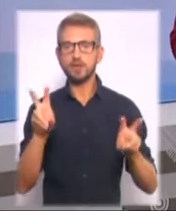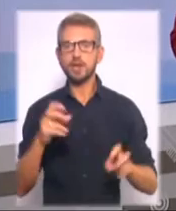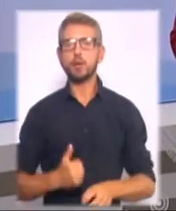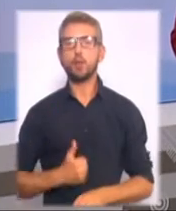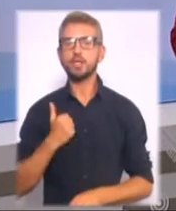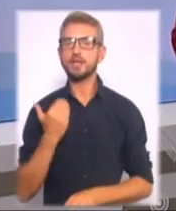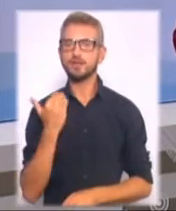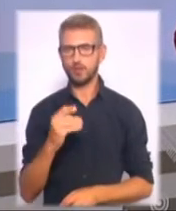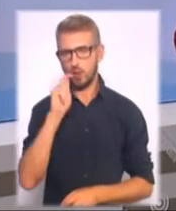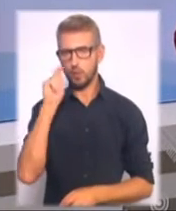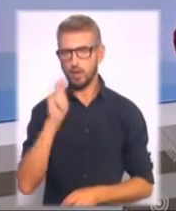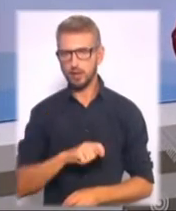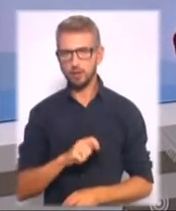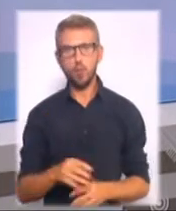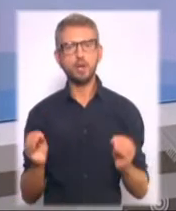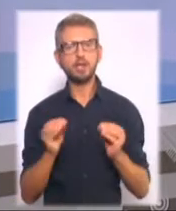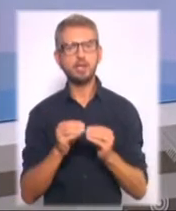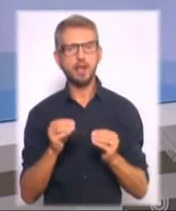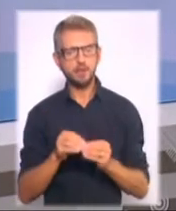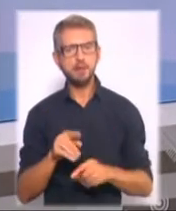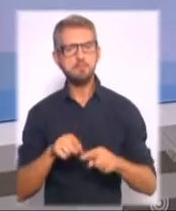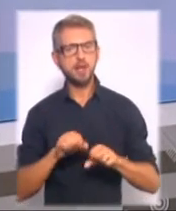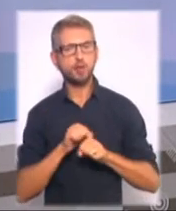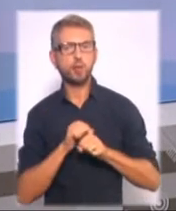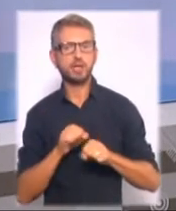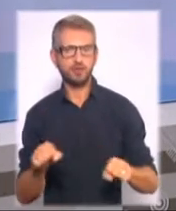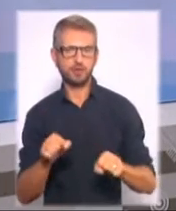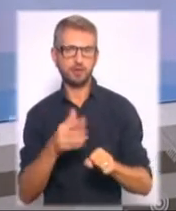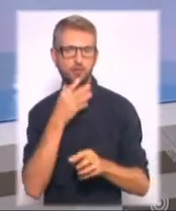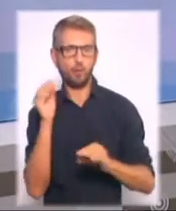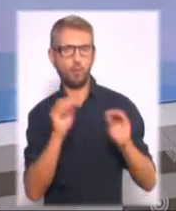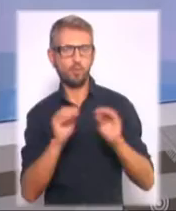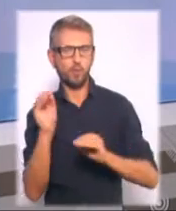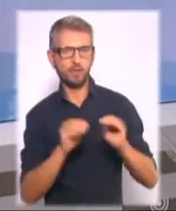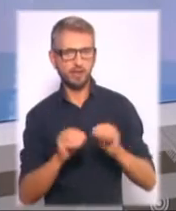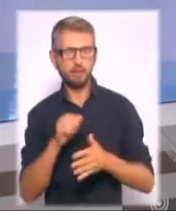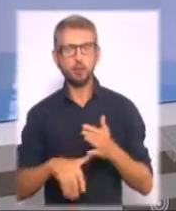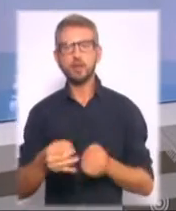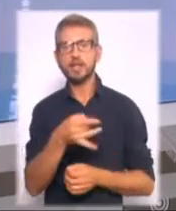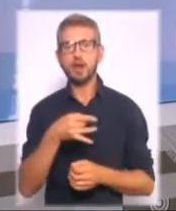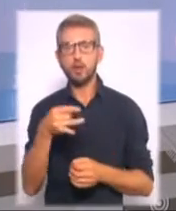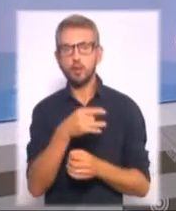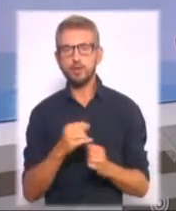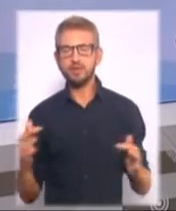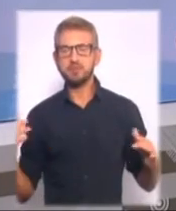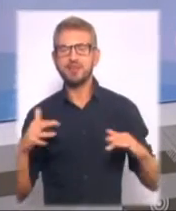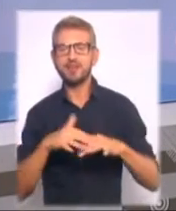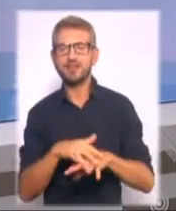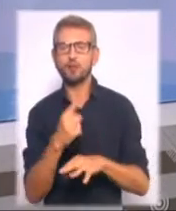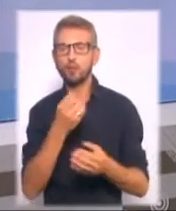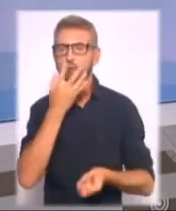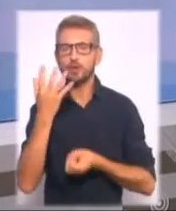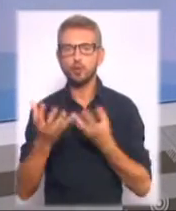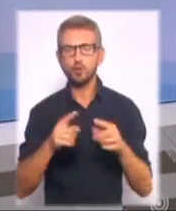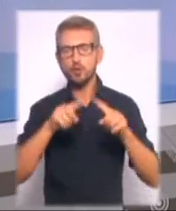твоя Україну». Десять патріотичних композицій від усіх районів столиці сплилися в одну квіточу картину, покликано відобразити